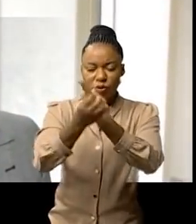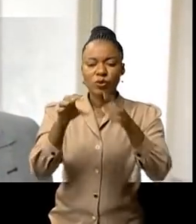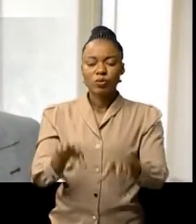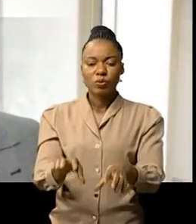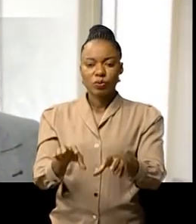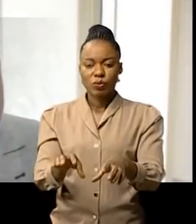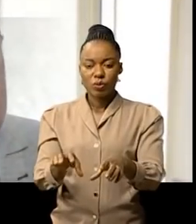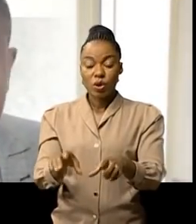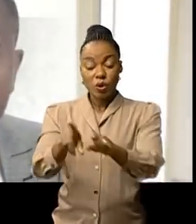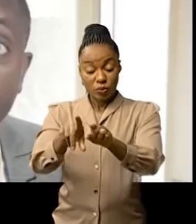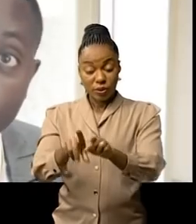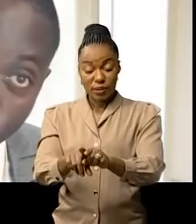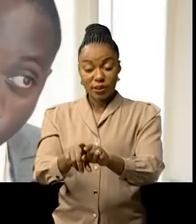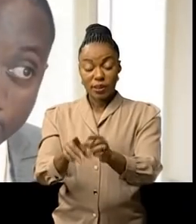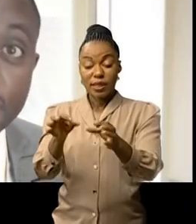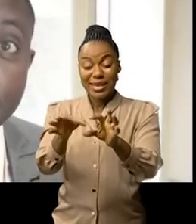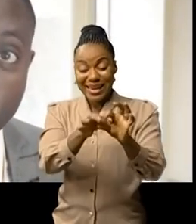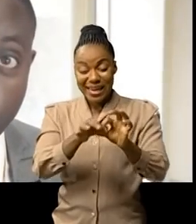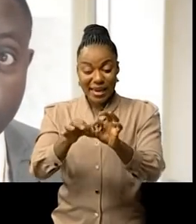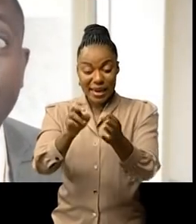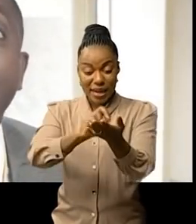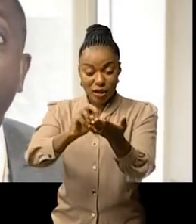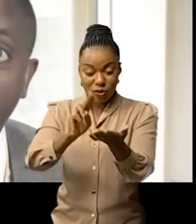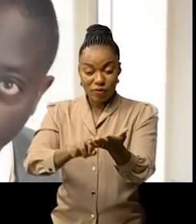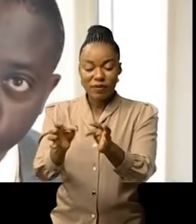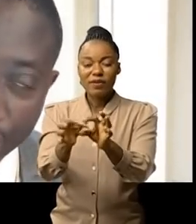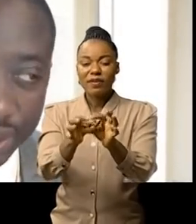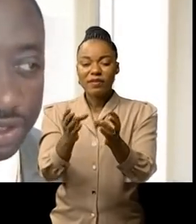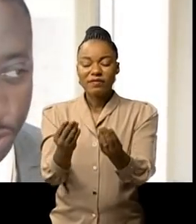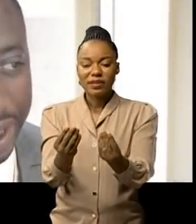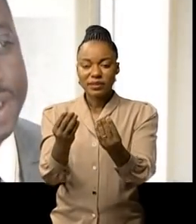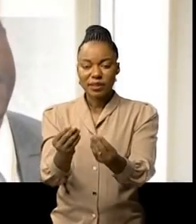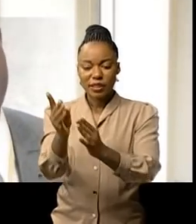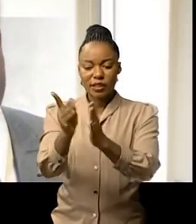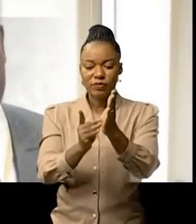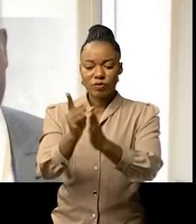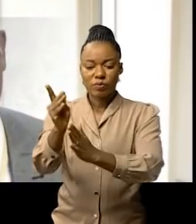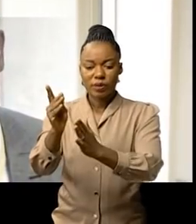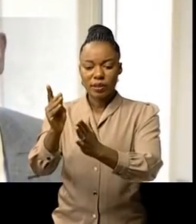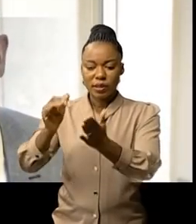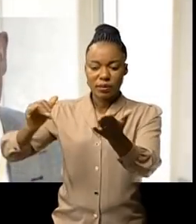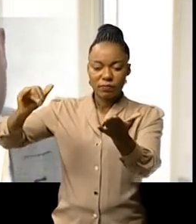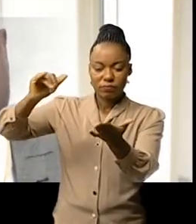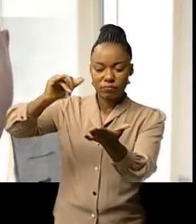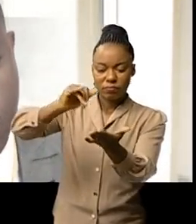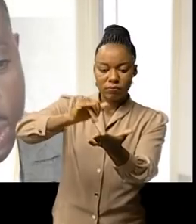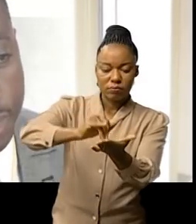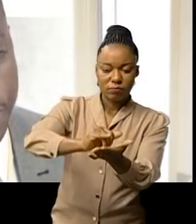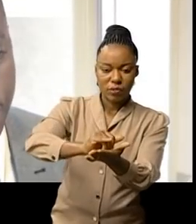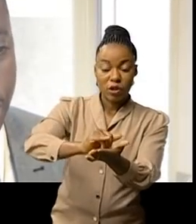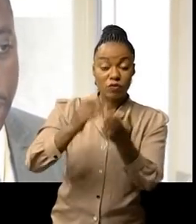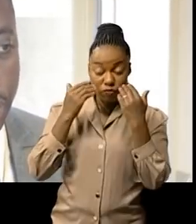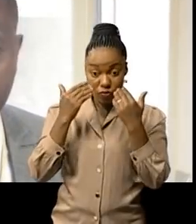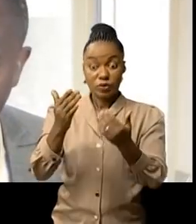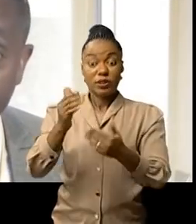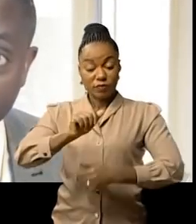L'accord va faciliter le développement des infrastructures aéroportuaires qui fait partie des infrastructures touristiques. Vous savez, la Turquie